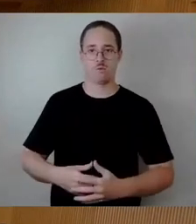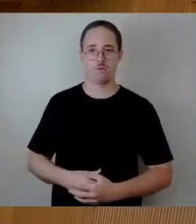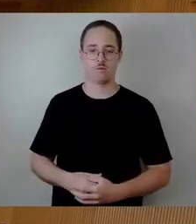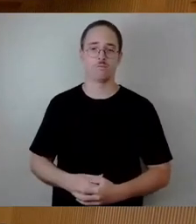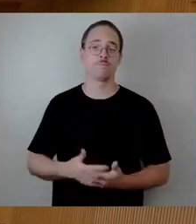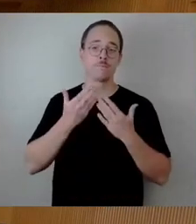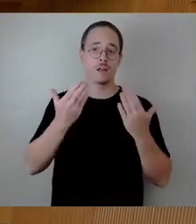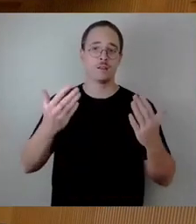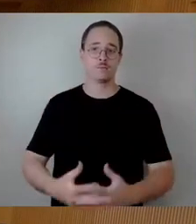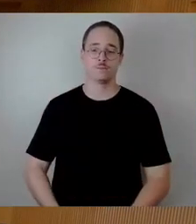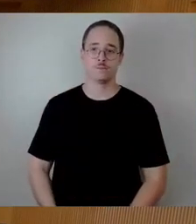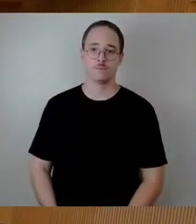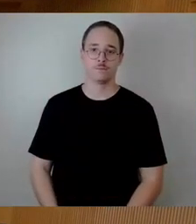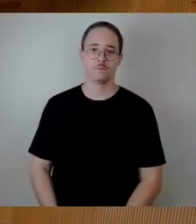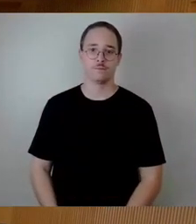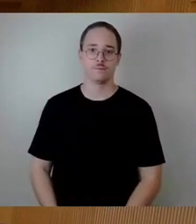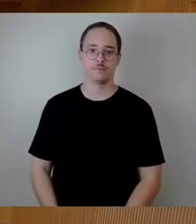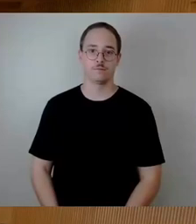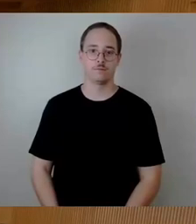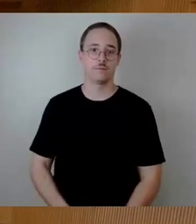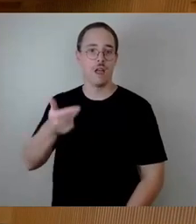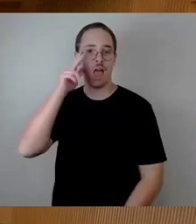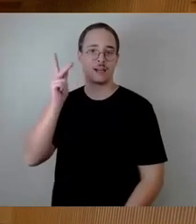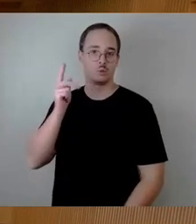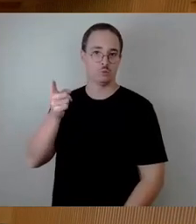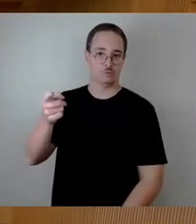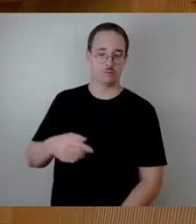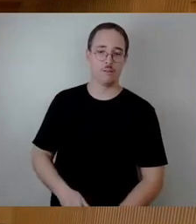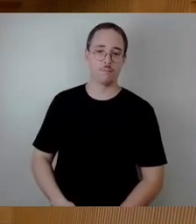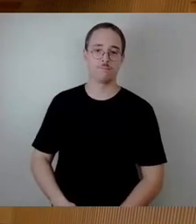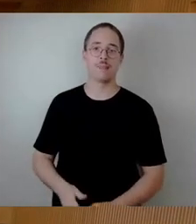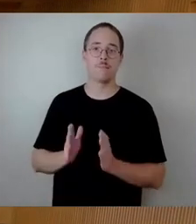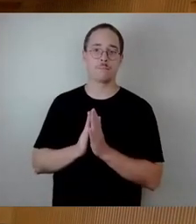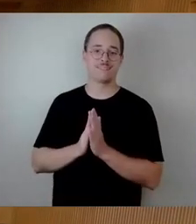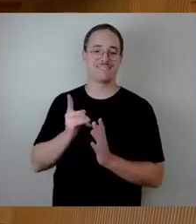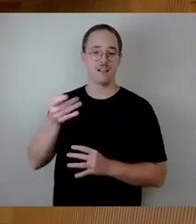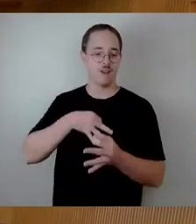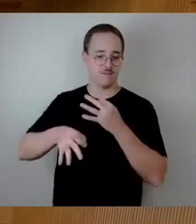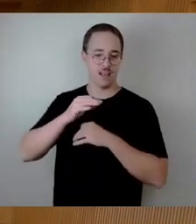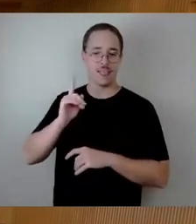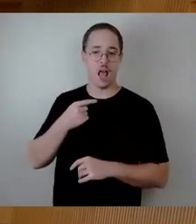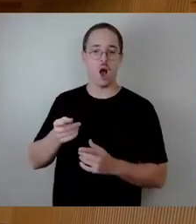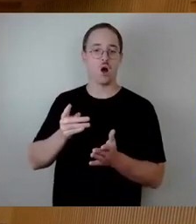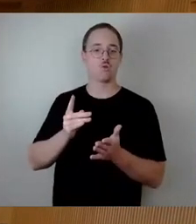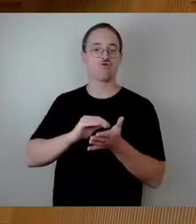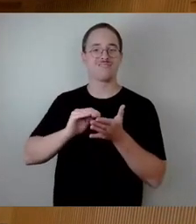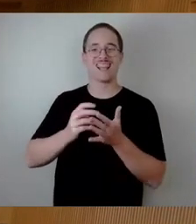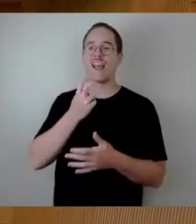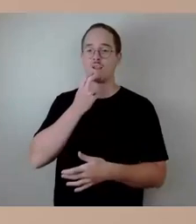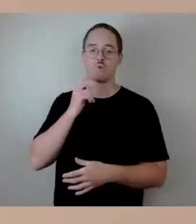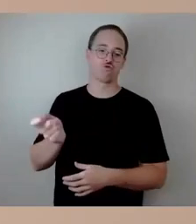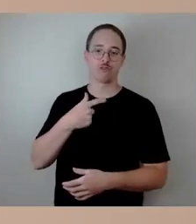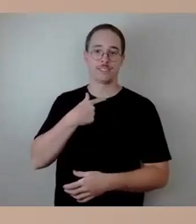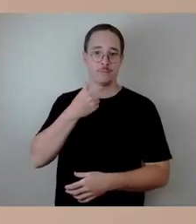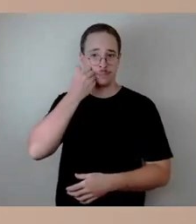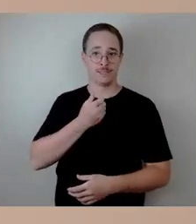Ich würde hier darum bitten, genauso wie ich es bei Herrn Böhm gebeten habe, dass diese Fragen auf dem kurzen Weg elektronisch